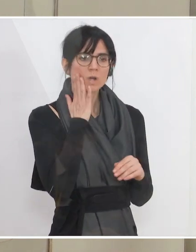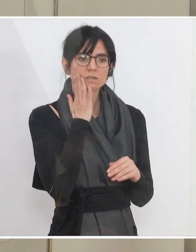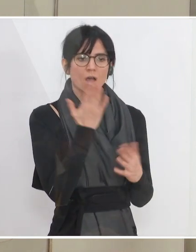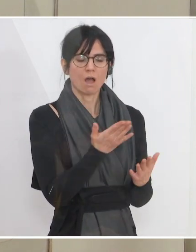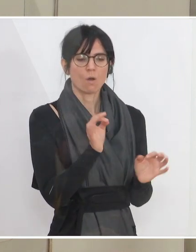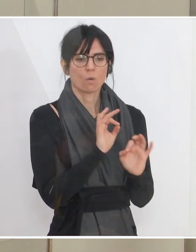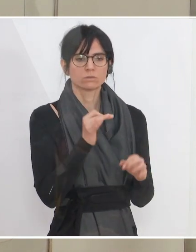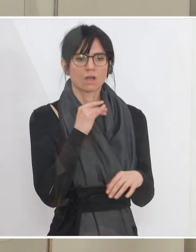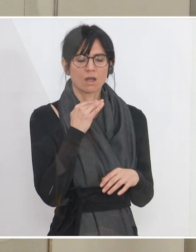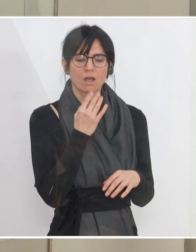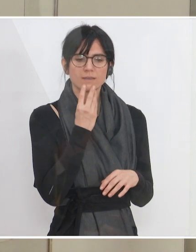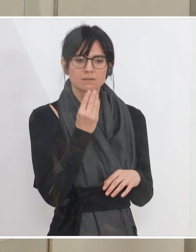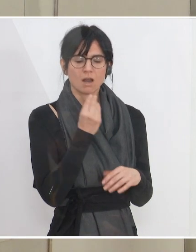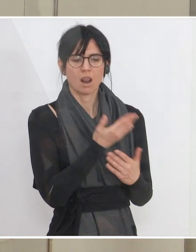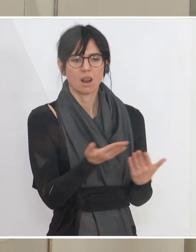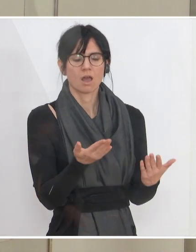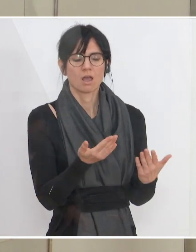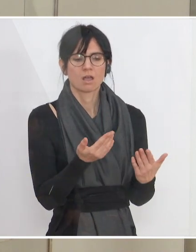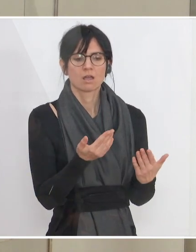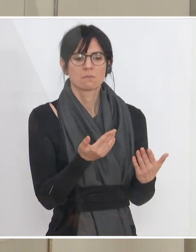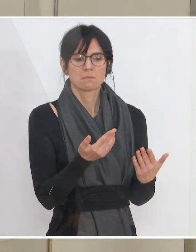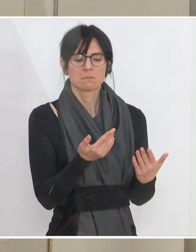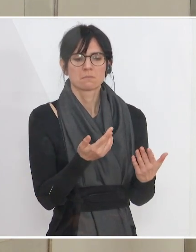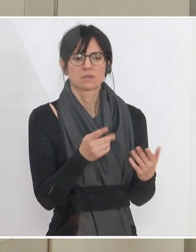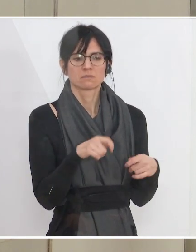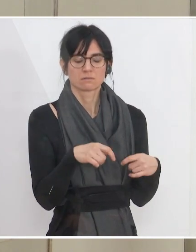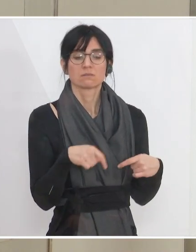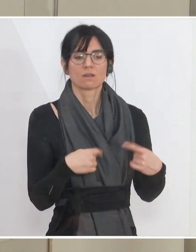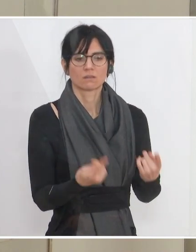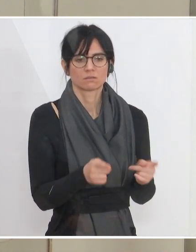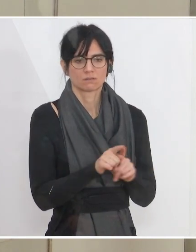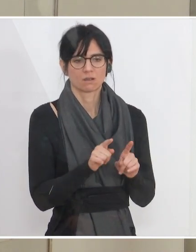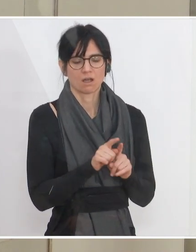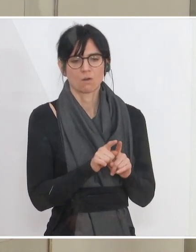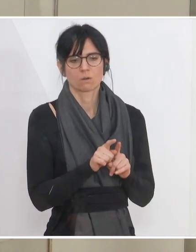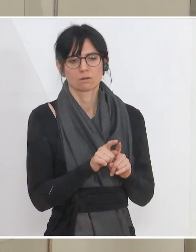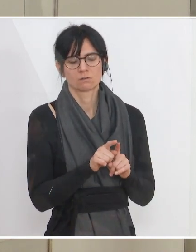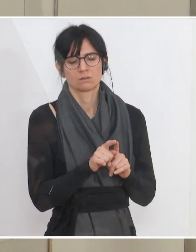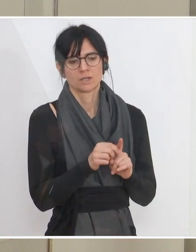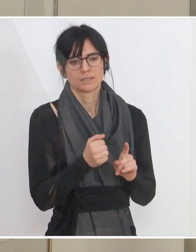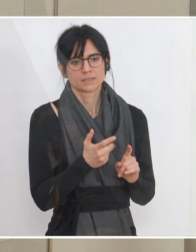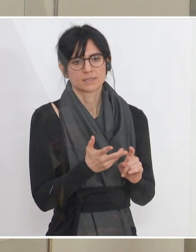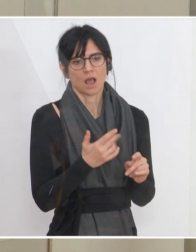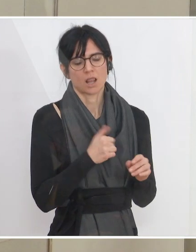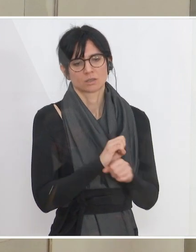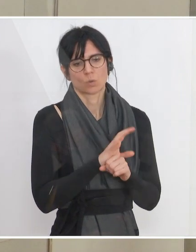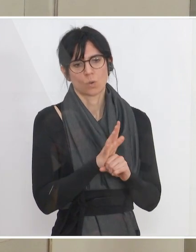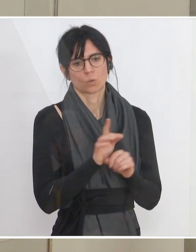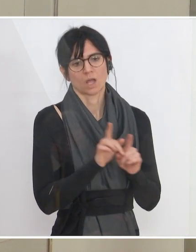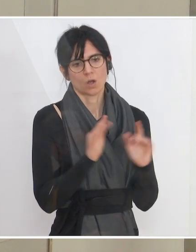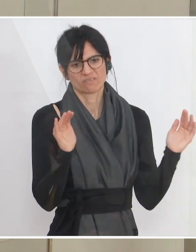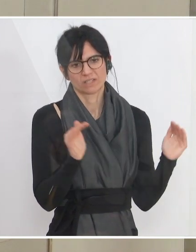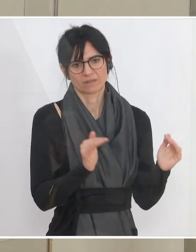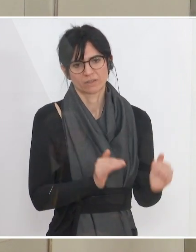dass es dann doch auch einen Rückgang bei den Entwicklungen der Zahlen im